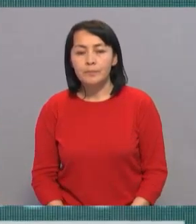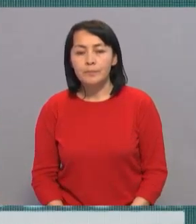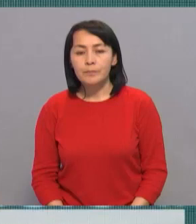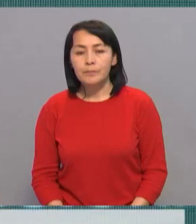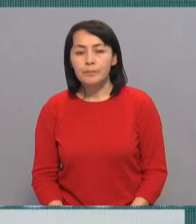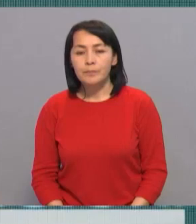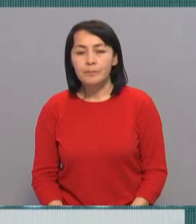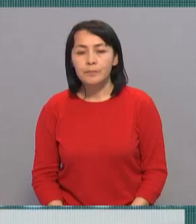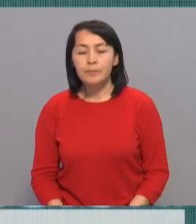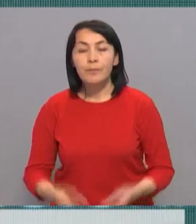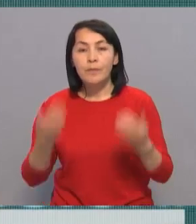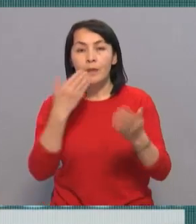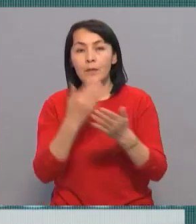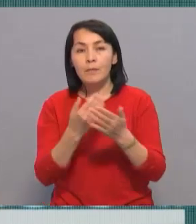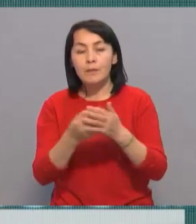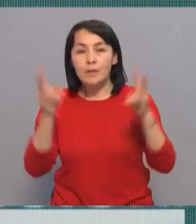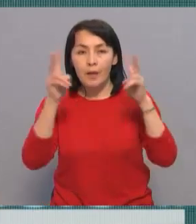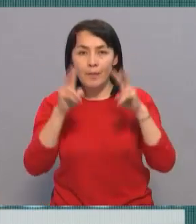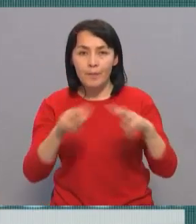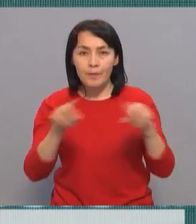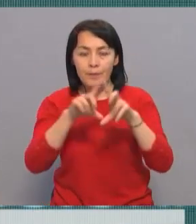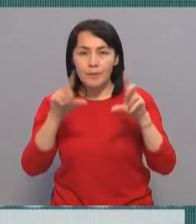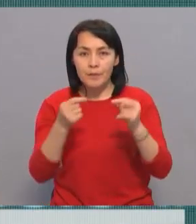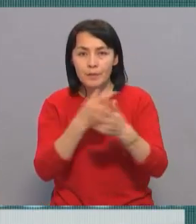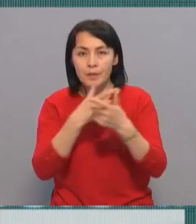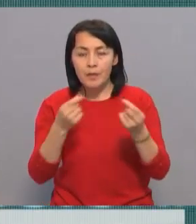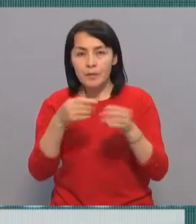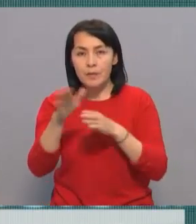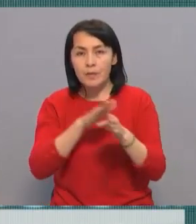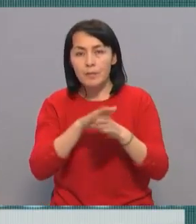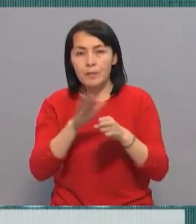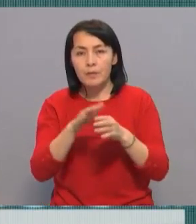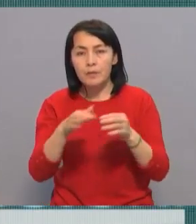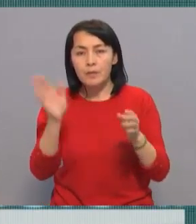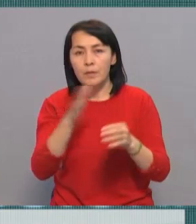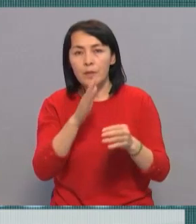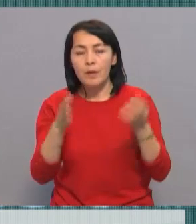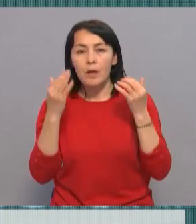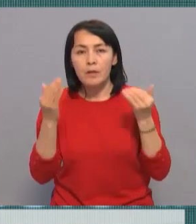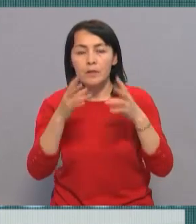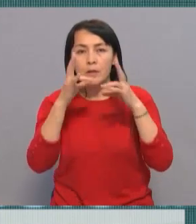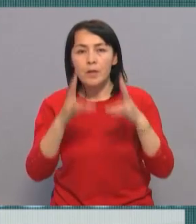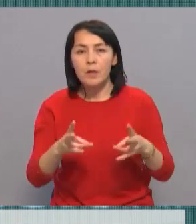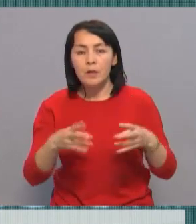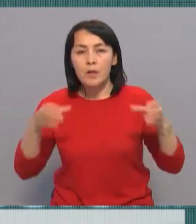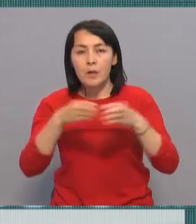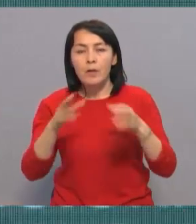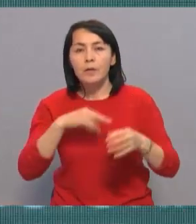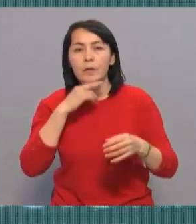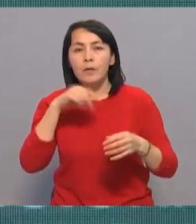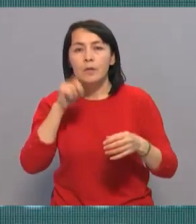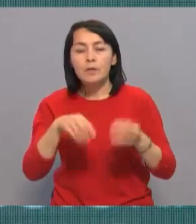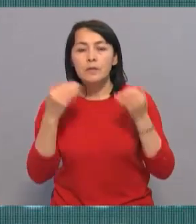В случае непредоставления проверяемым субъектам информации об исполнении предписания об устранении выявленных нарушений в орган контроля,